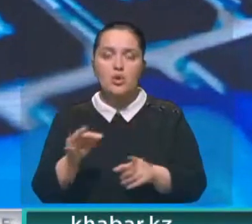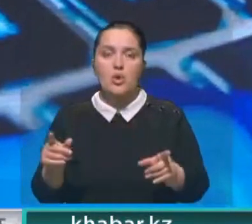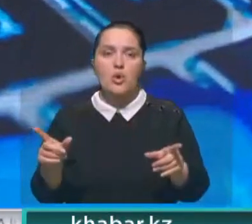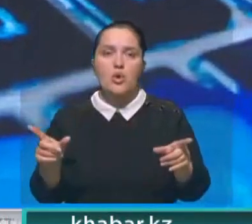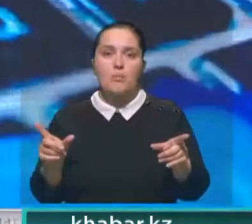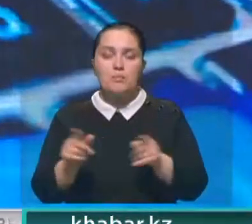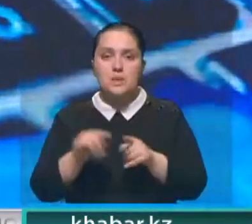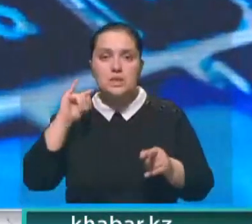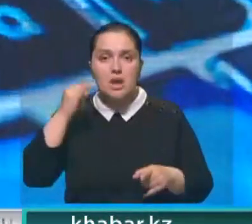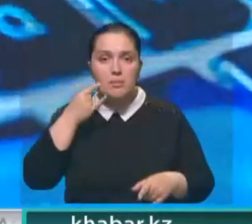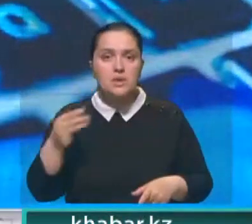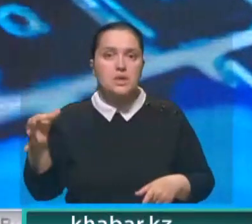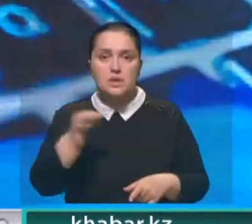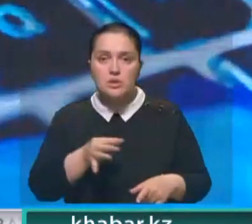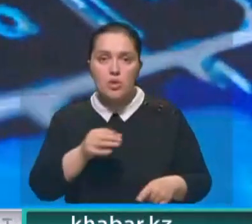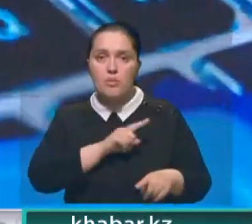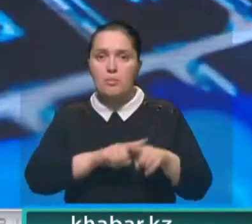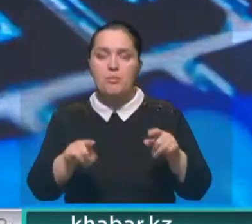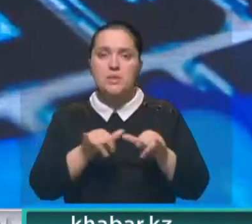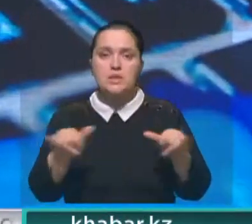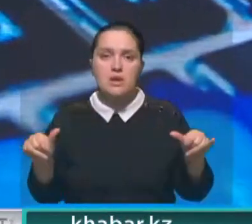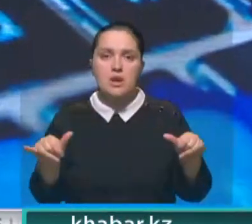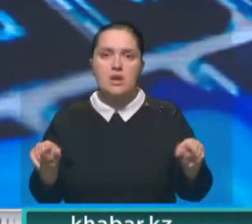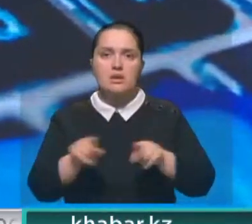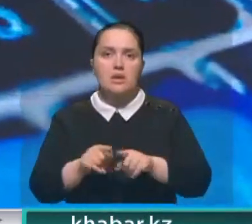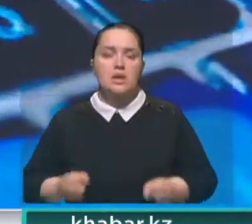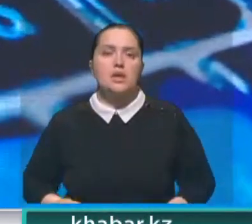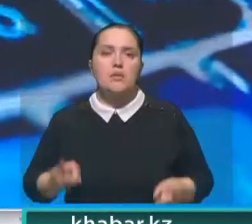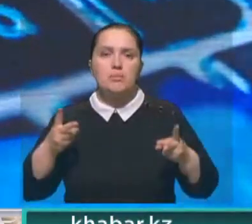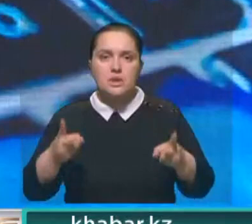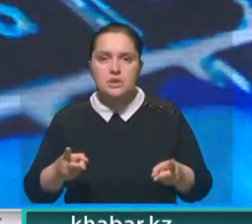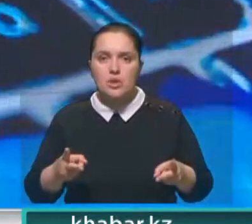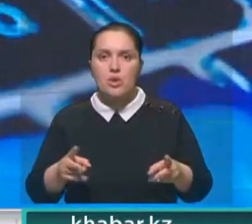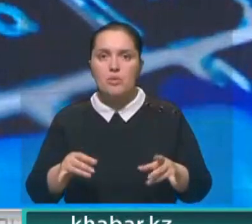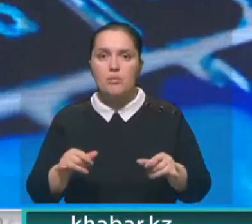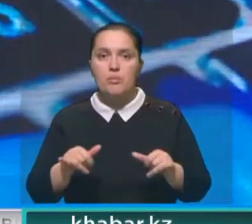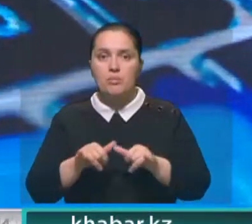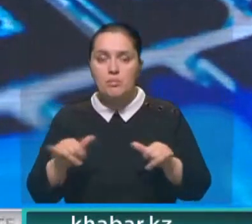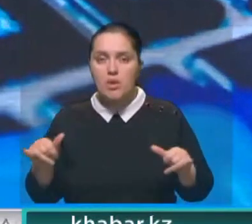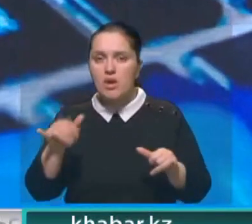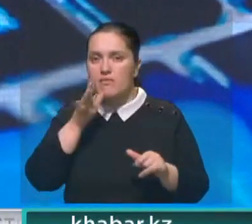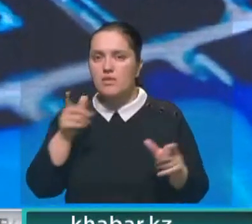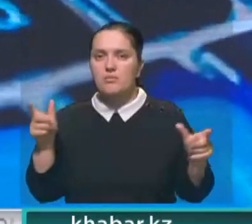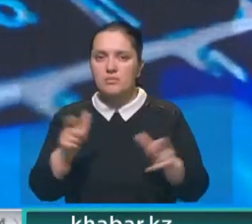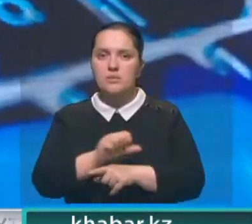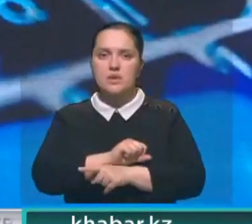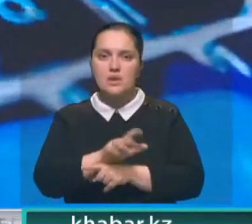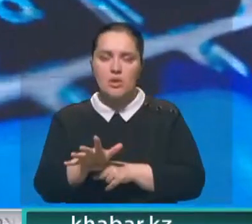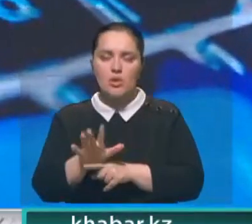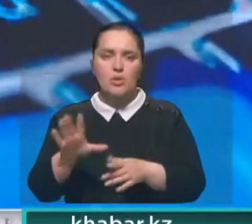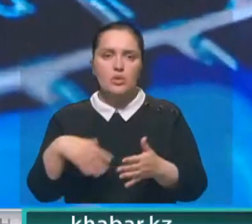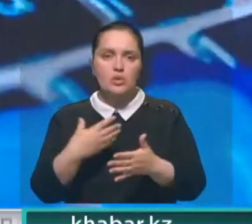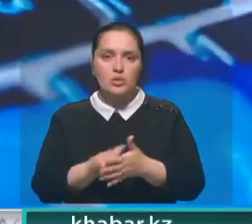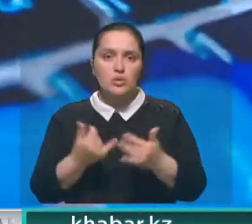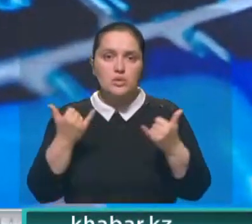-мошенничеств. Но вместе с тем в Павлодарской области резко возросло количество таких преступлений. Всплеск пришелся на время